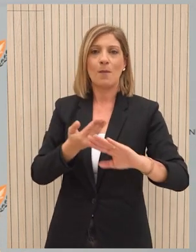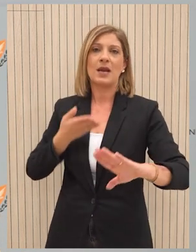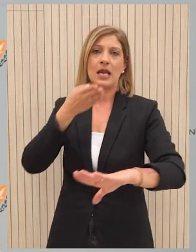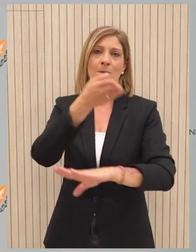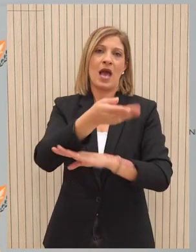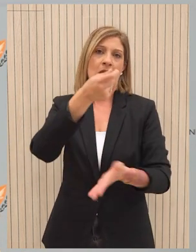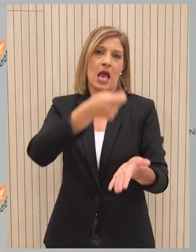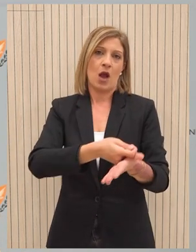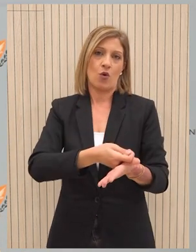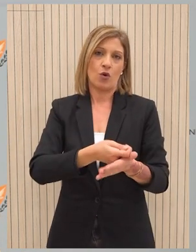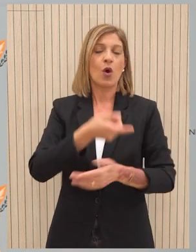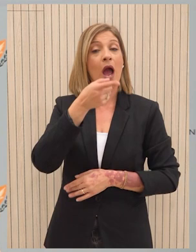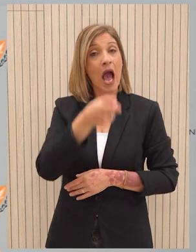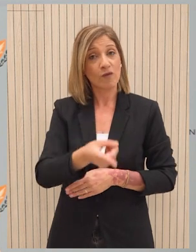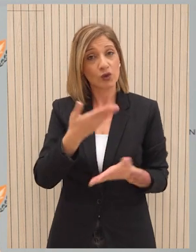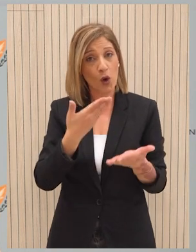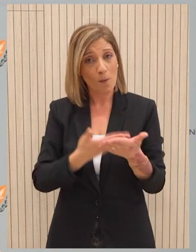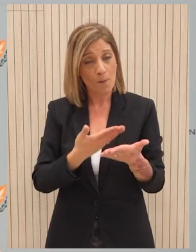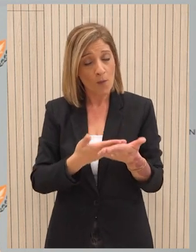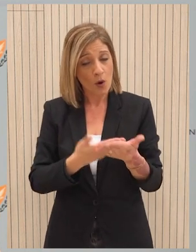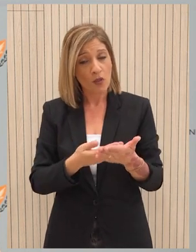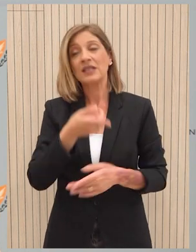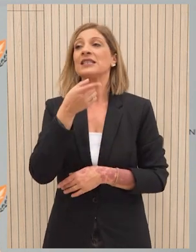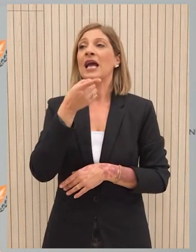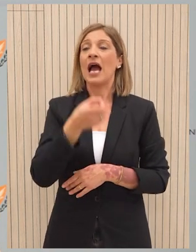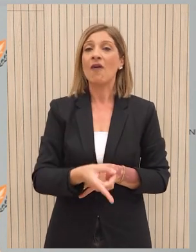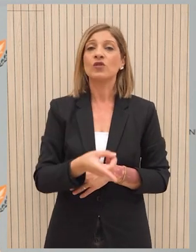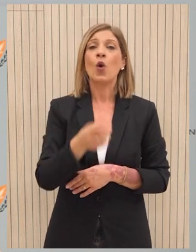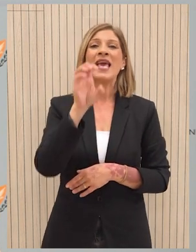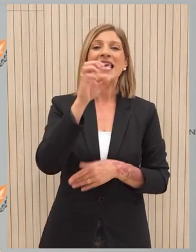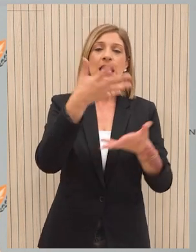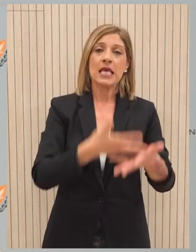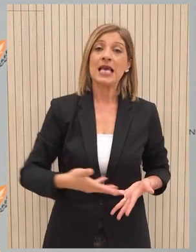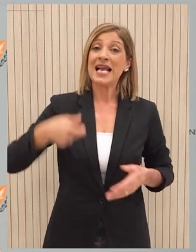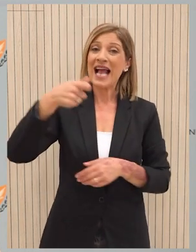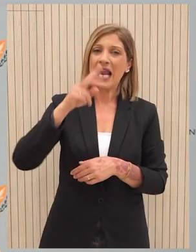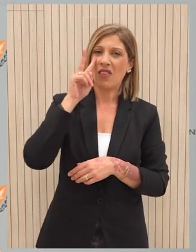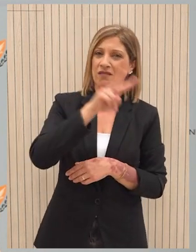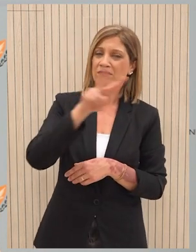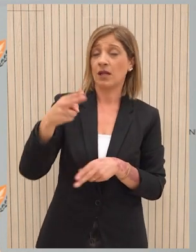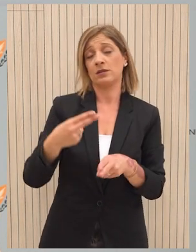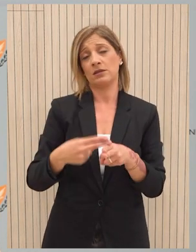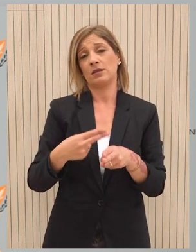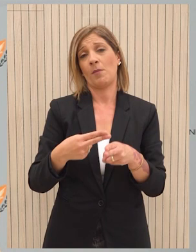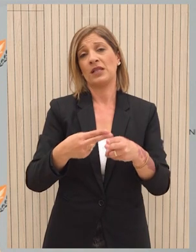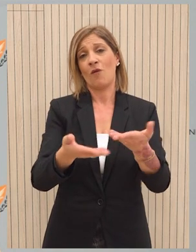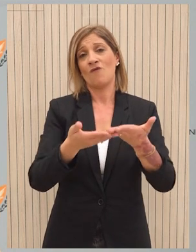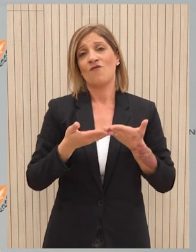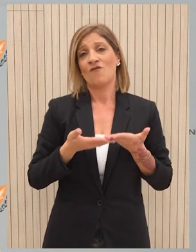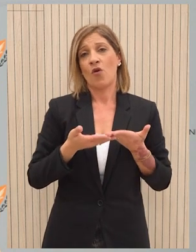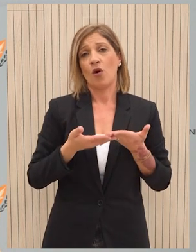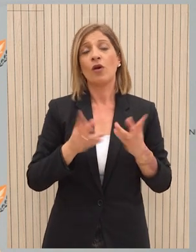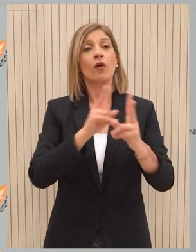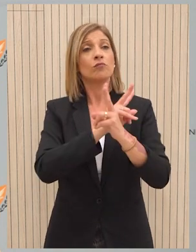τα νοικοκυριά. Είναι αυταπόδεικτο ότι η υιοθέτηση της πλατφόρμας η καλάθη θα αποτελέσει ένα σημαντικό εργαλείο για βελτίωση της